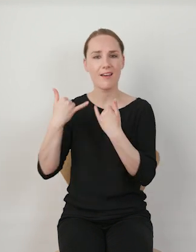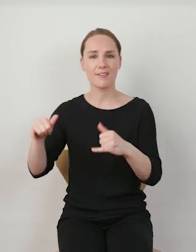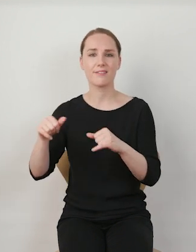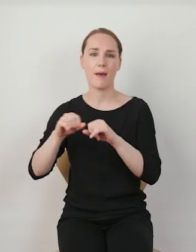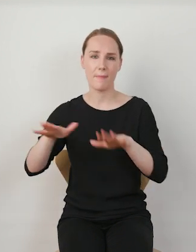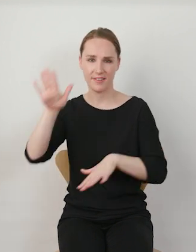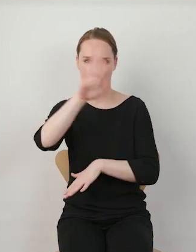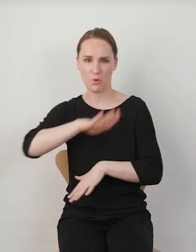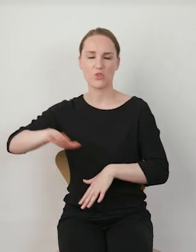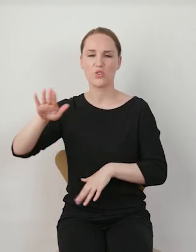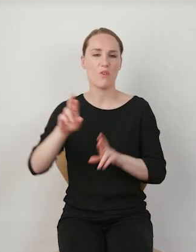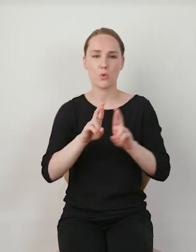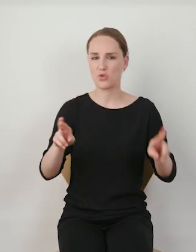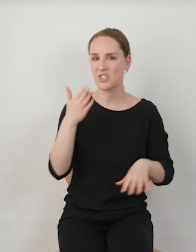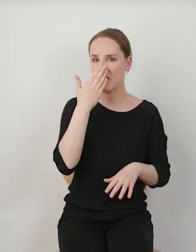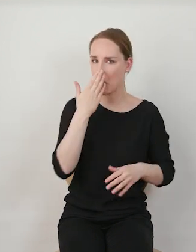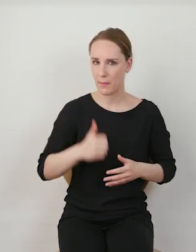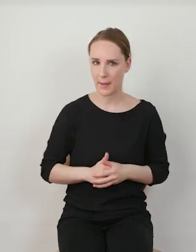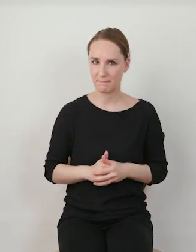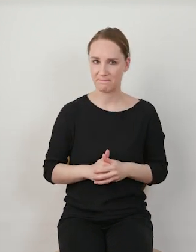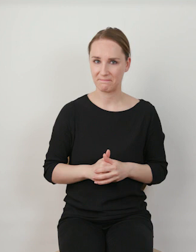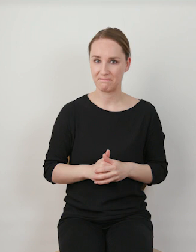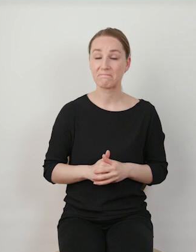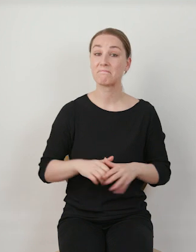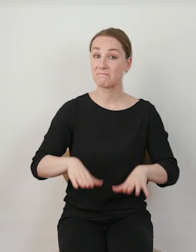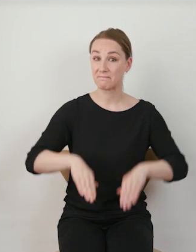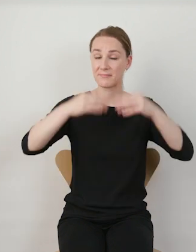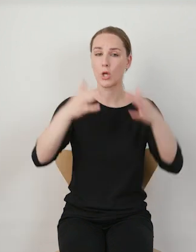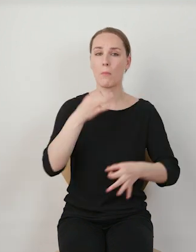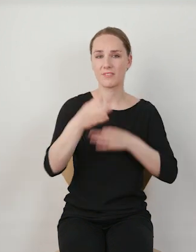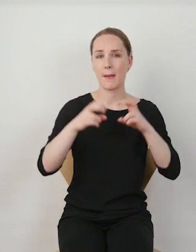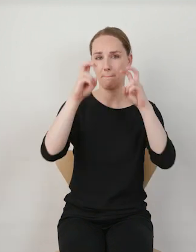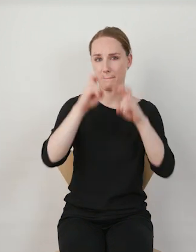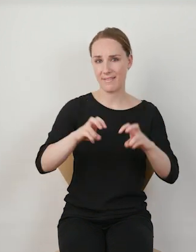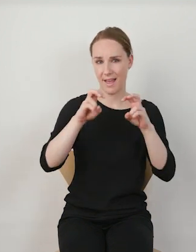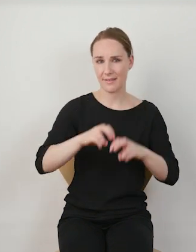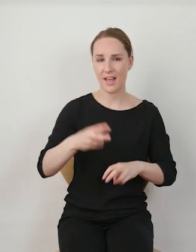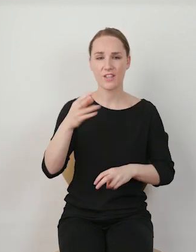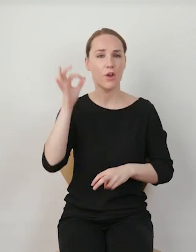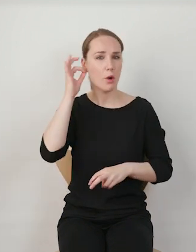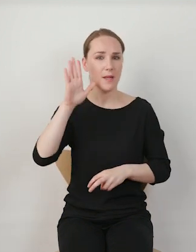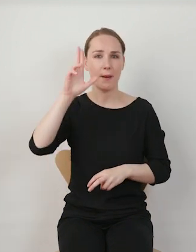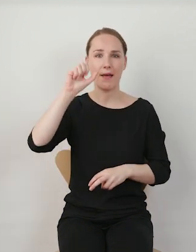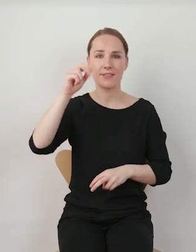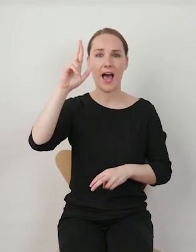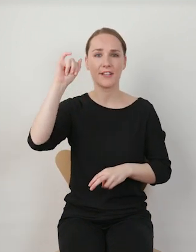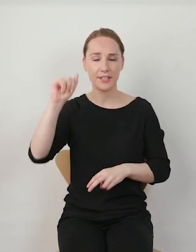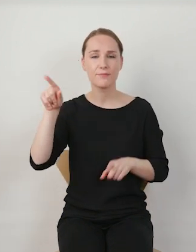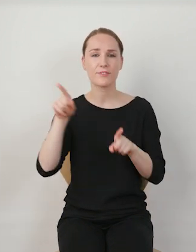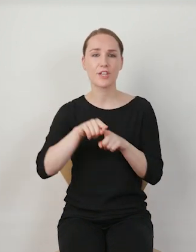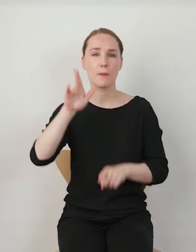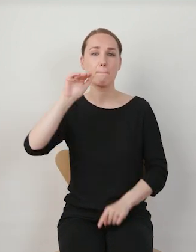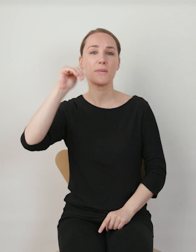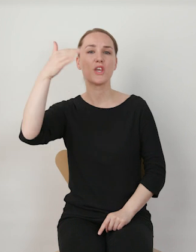mediów społecznościowych. Na samym początku chciałabym przywołać badania Aparishiti Bandari i Sary Bimo, które